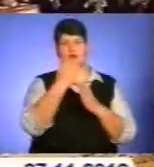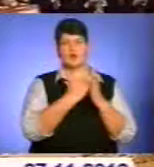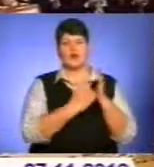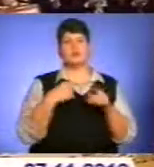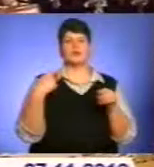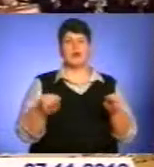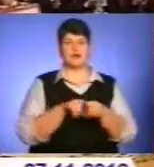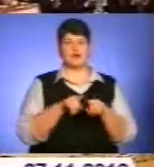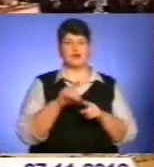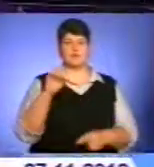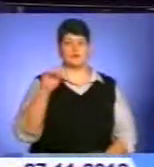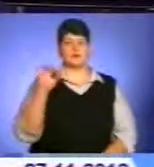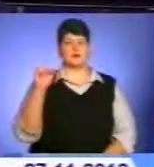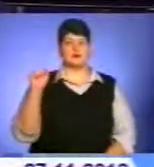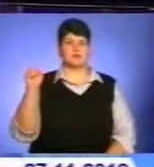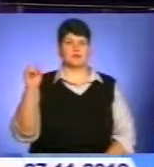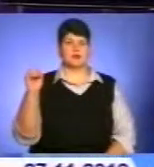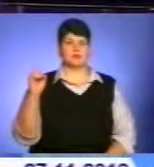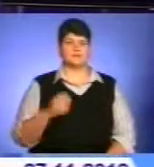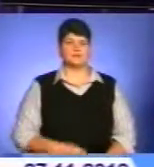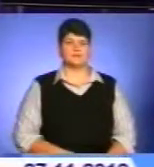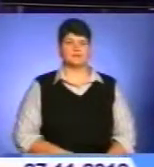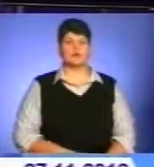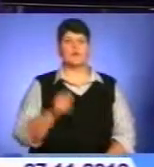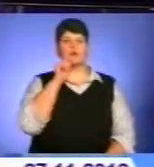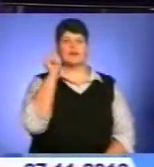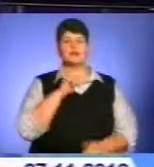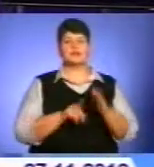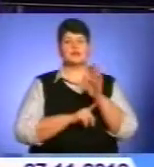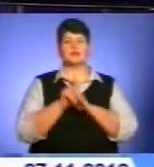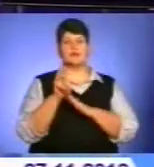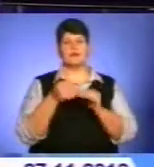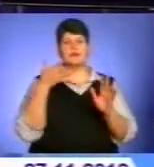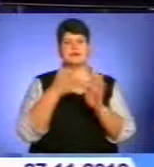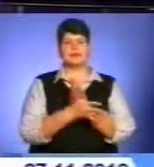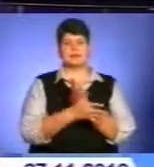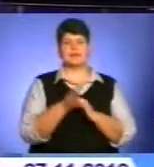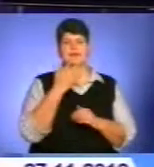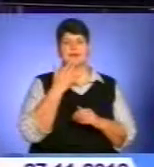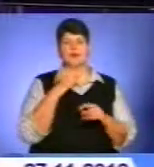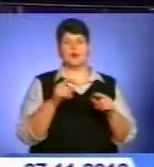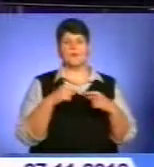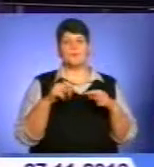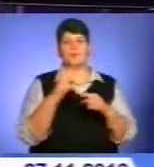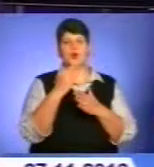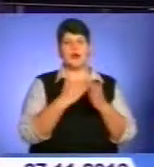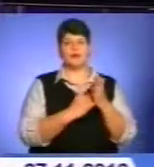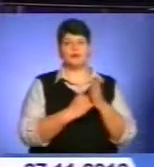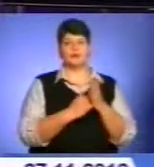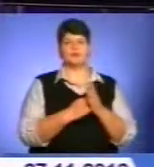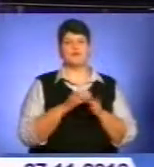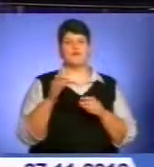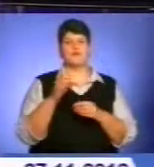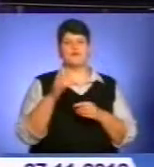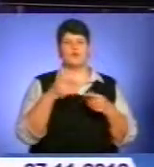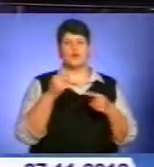в Арабських емиратах. В Україні інсертувала реалізація національного проєкту LNG-термінал в Одеському порту Південний.